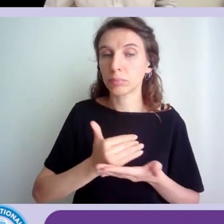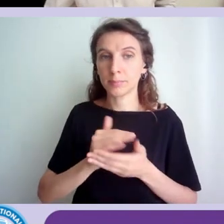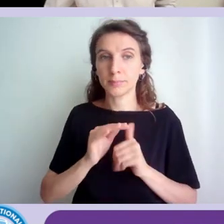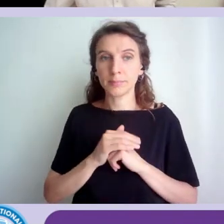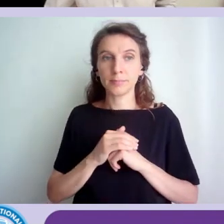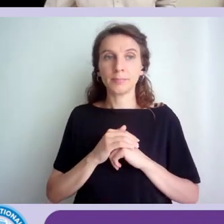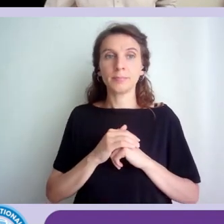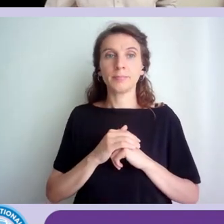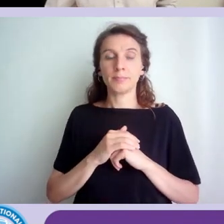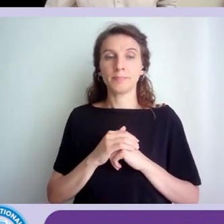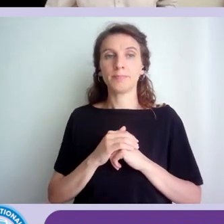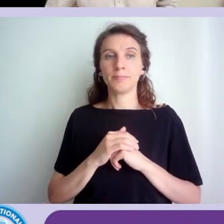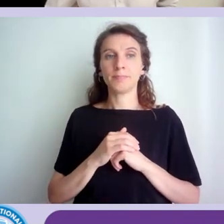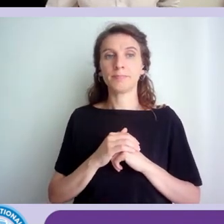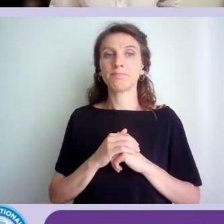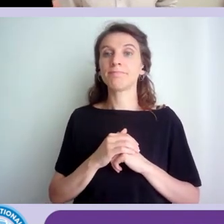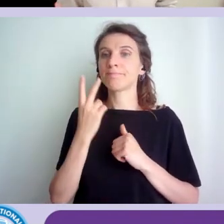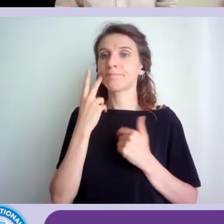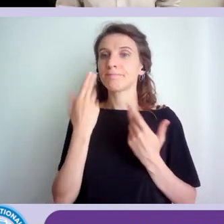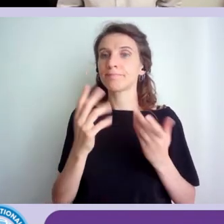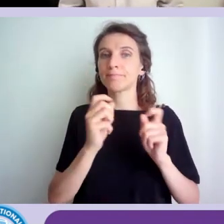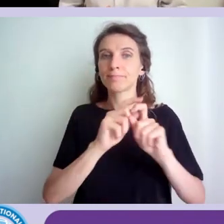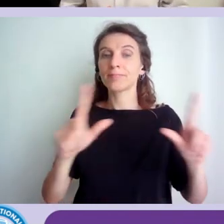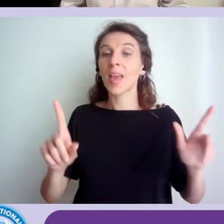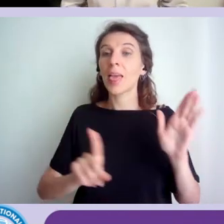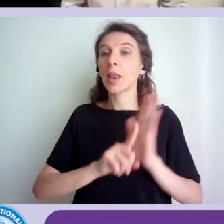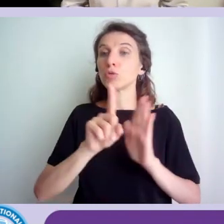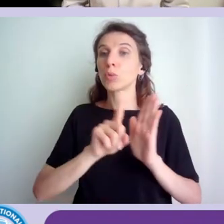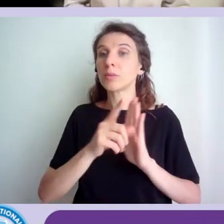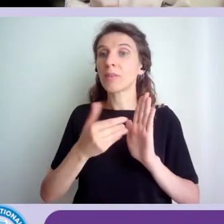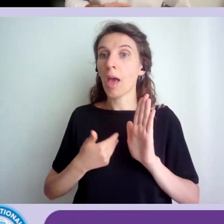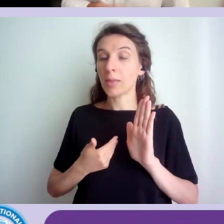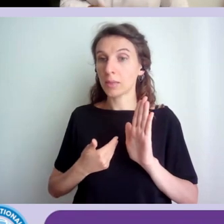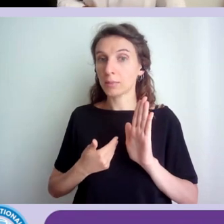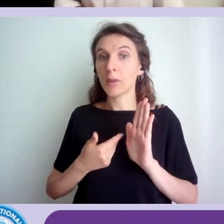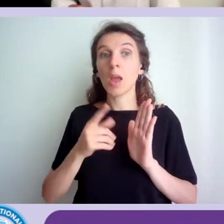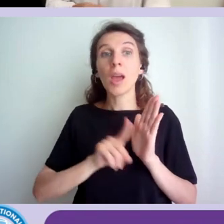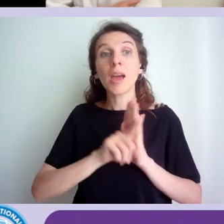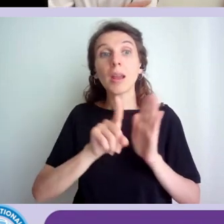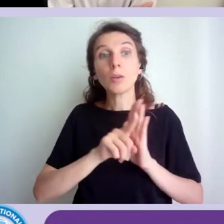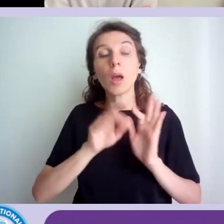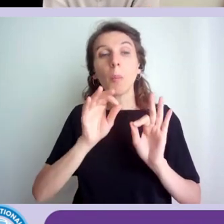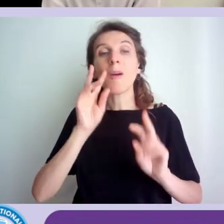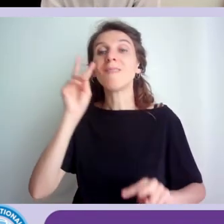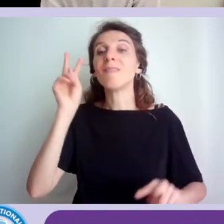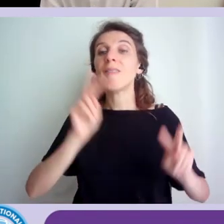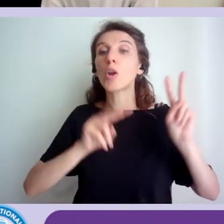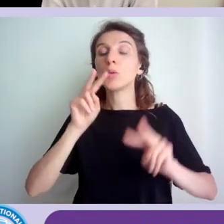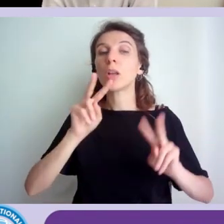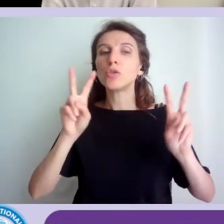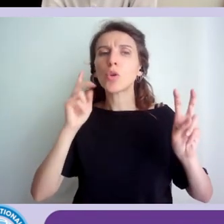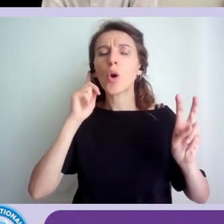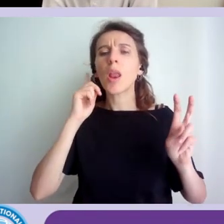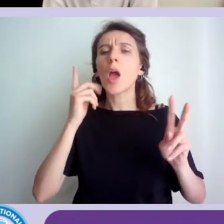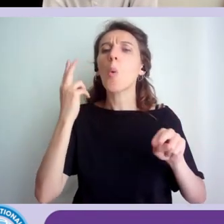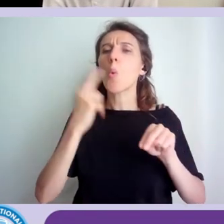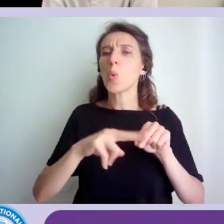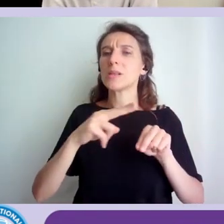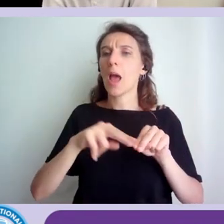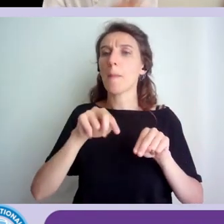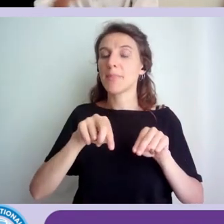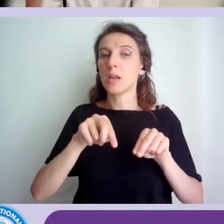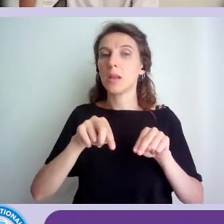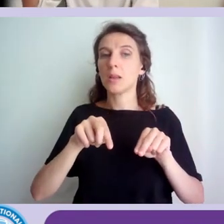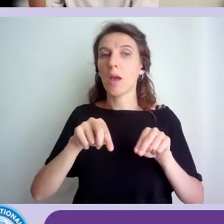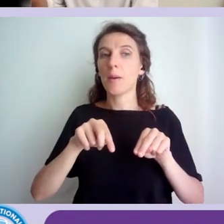Vi presento i risultati della valutazione di usabilità espressa da